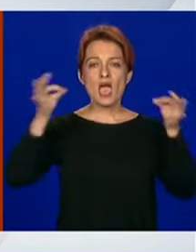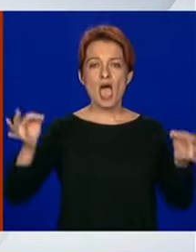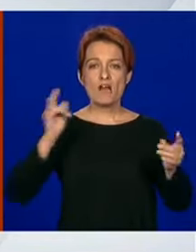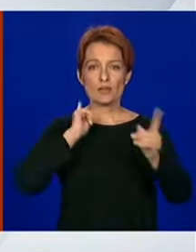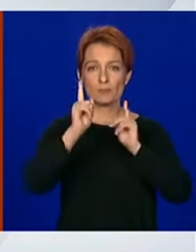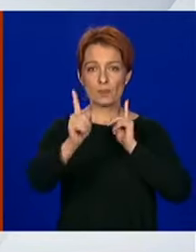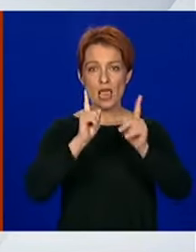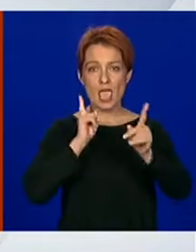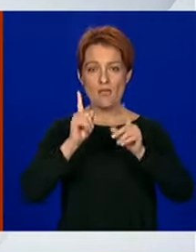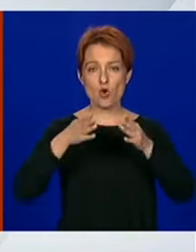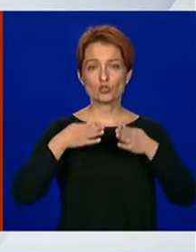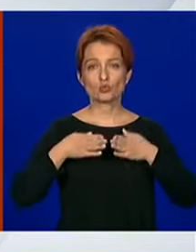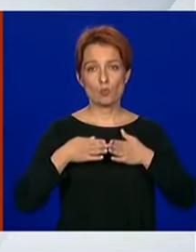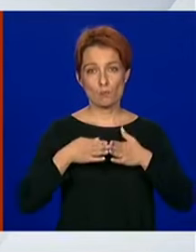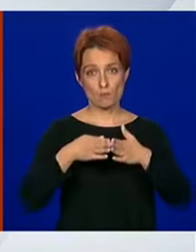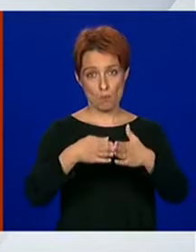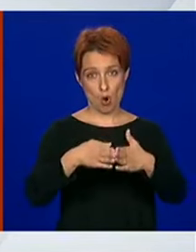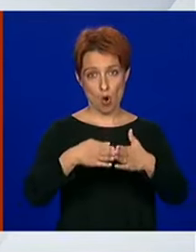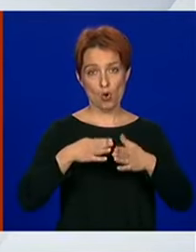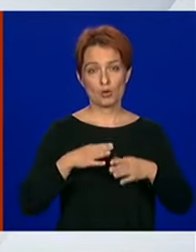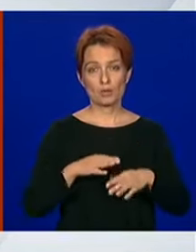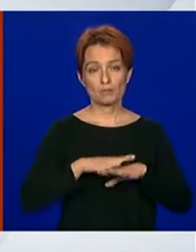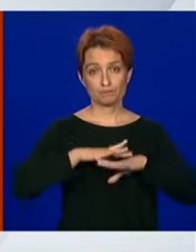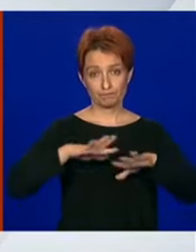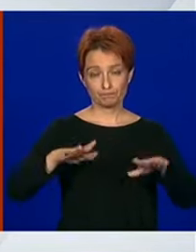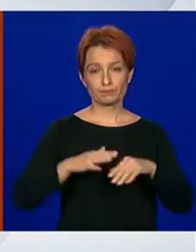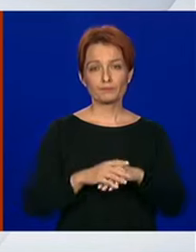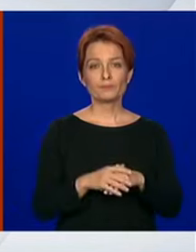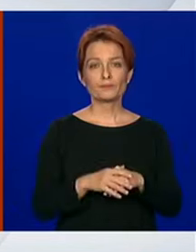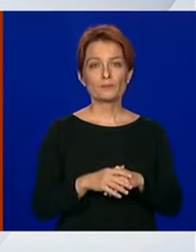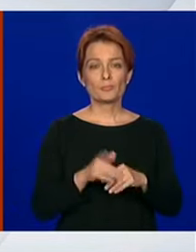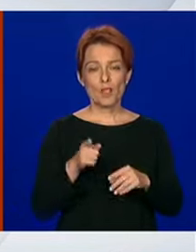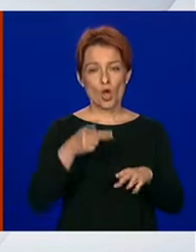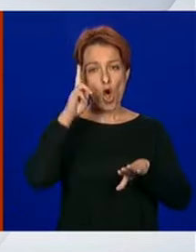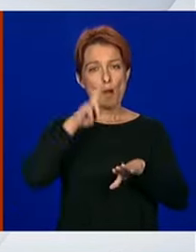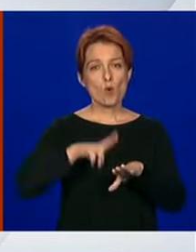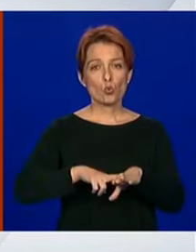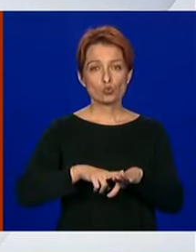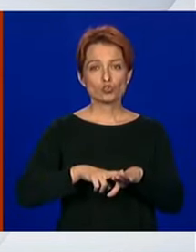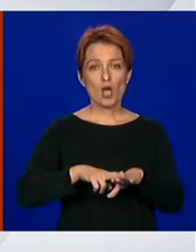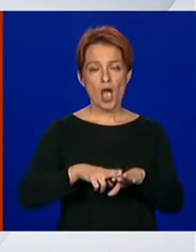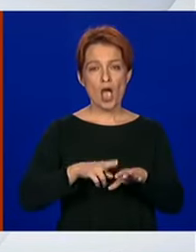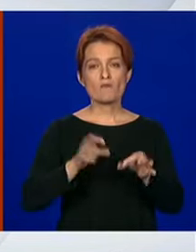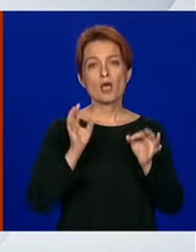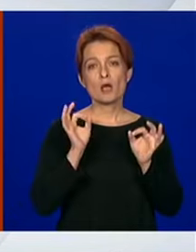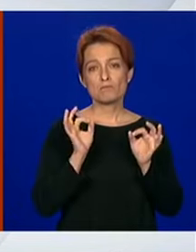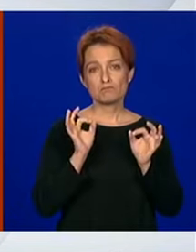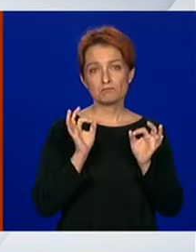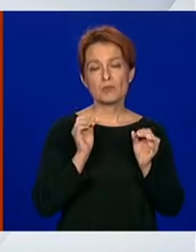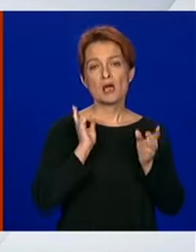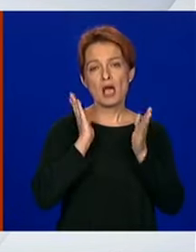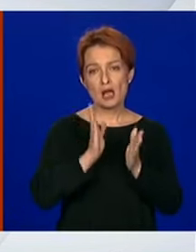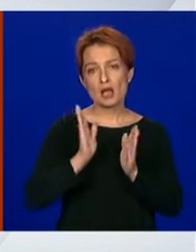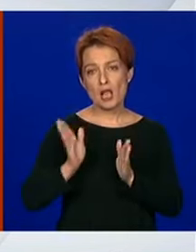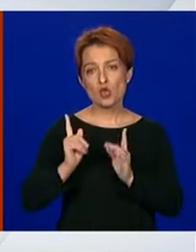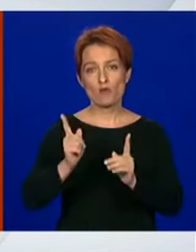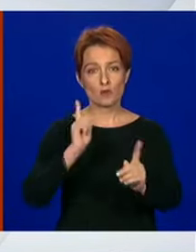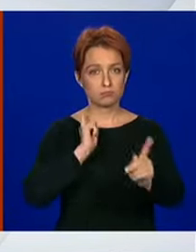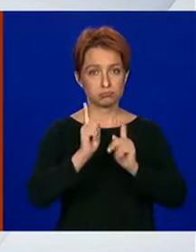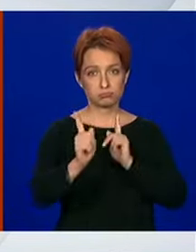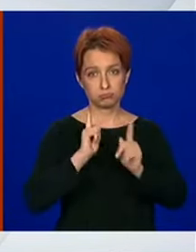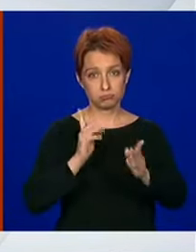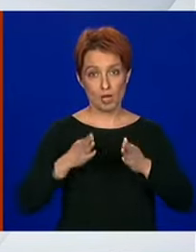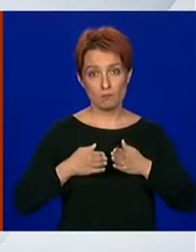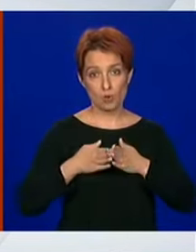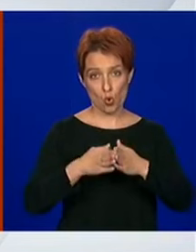pomorskom prometu, što znači da se omogućava uspostavljanje redobnog voznog reda. S tim u vezi